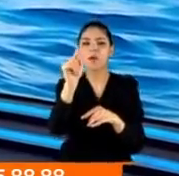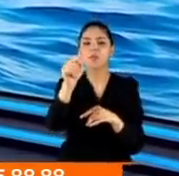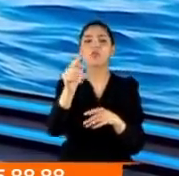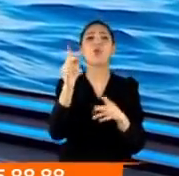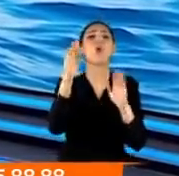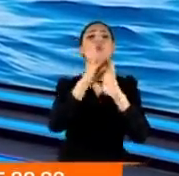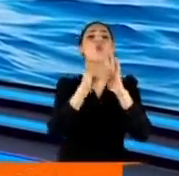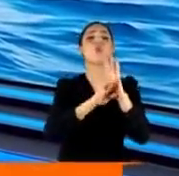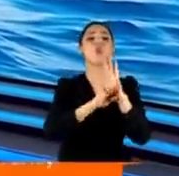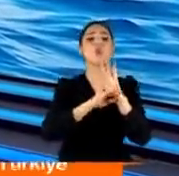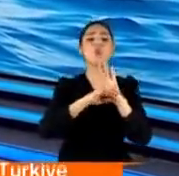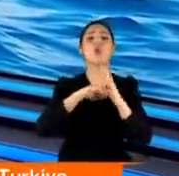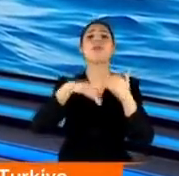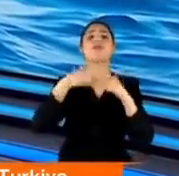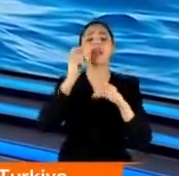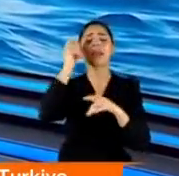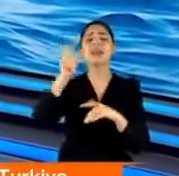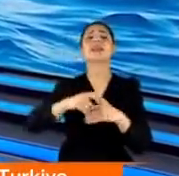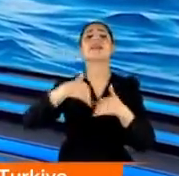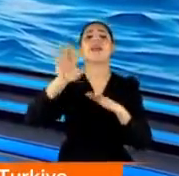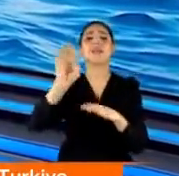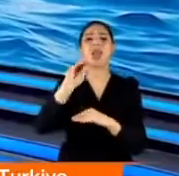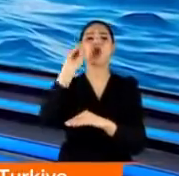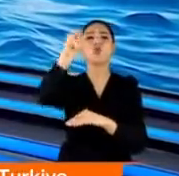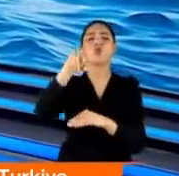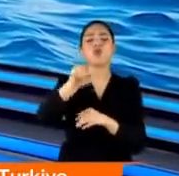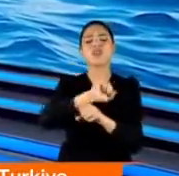Kural dışı avlananlara değil yani insana değil de Yunus'a.